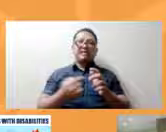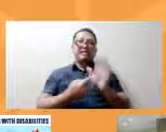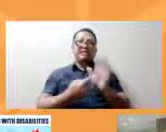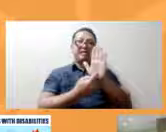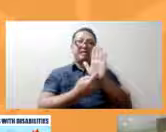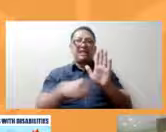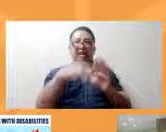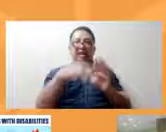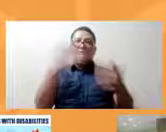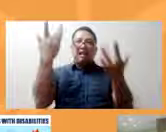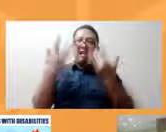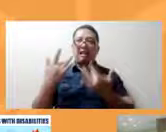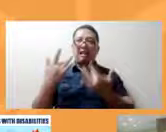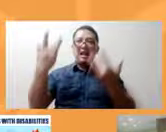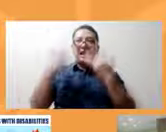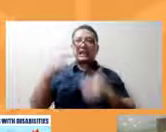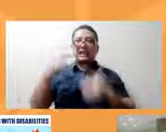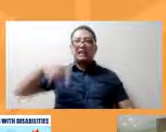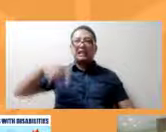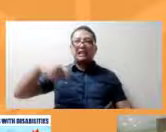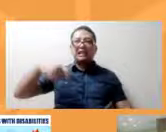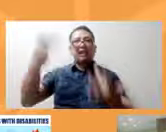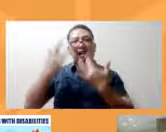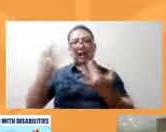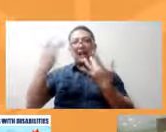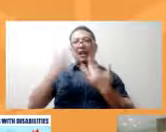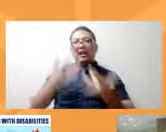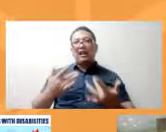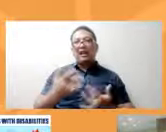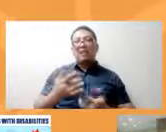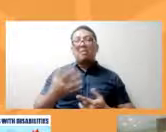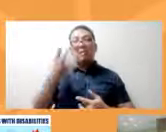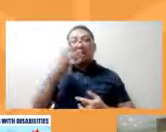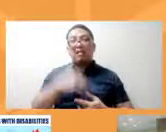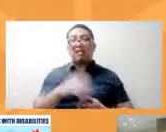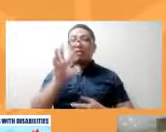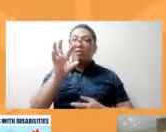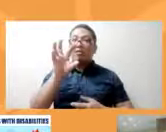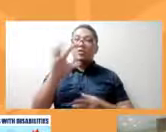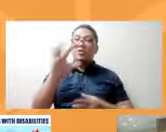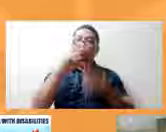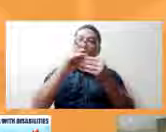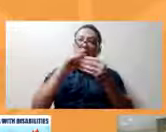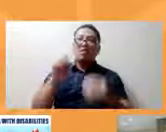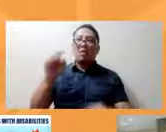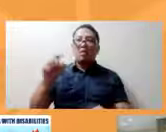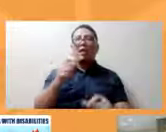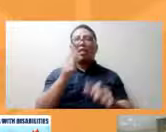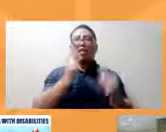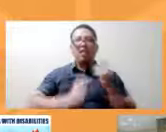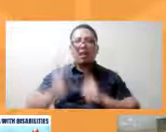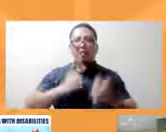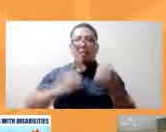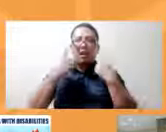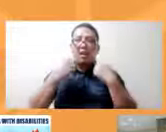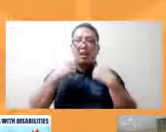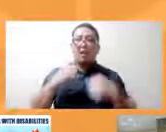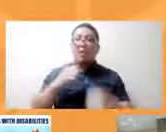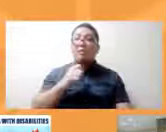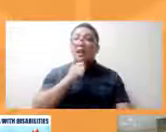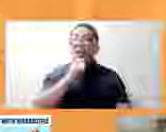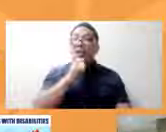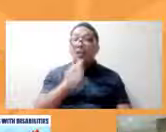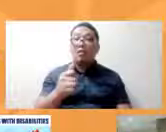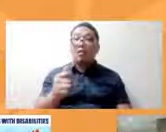kami para maganda sa TV, pampataas ang rating, kailangan drama, nakakaiyap, pero hindi nyo alam the